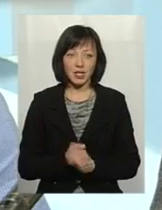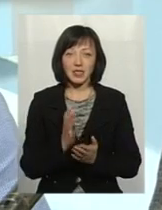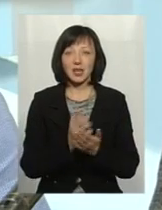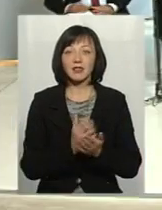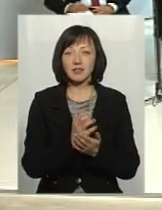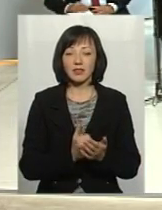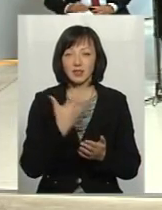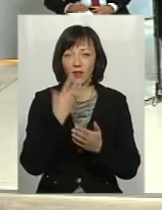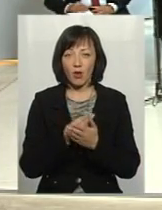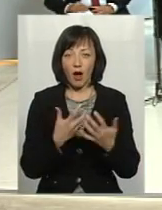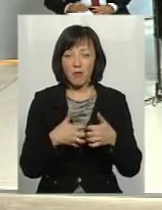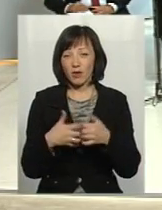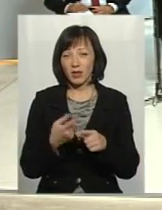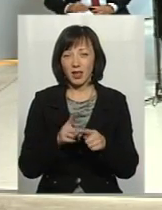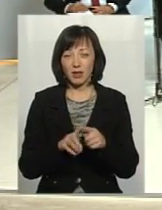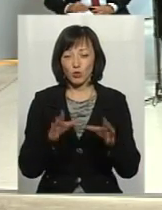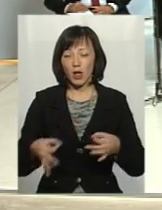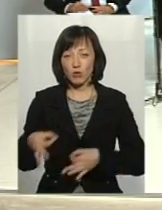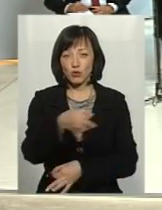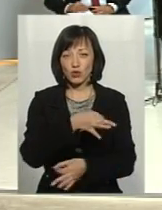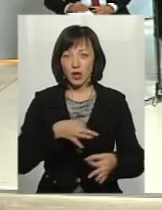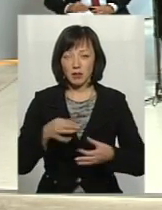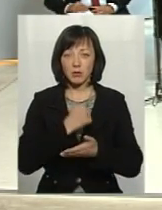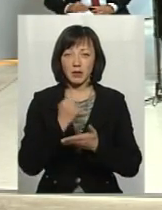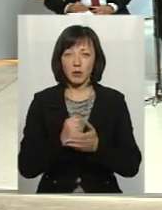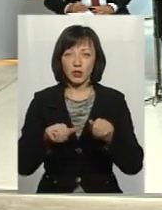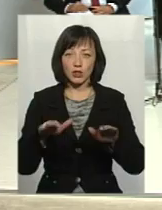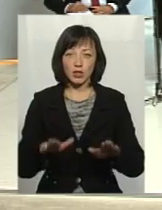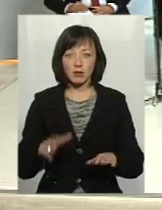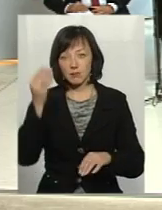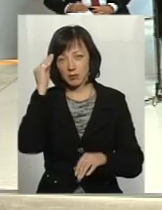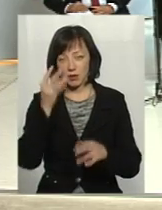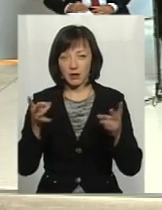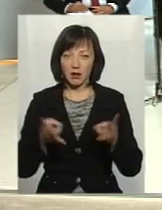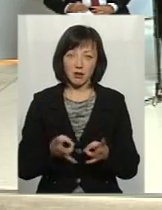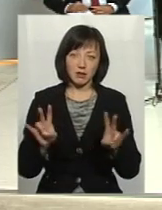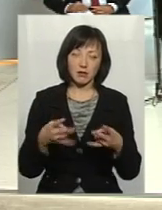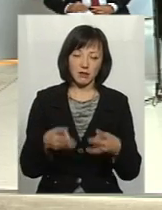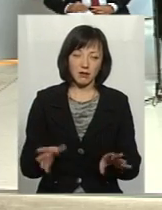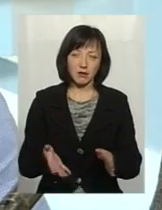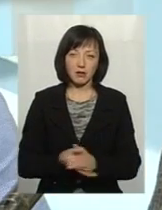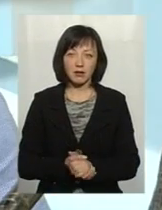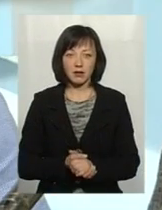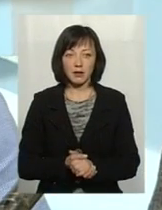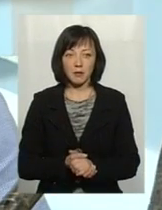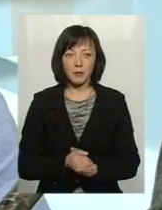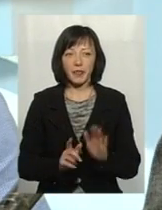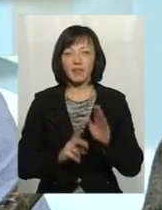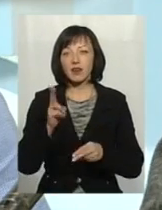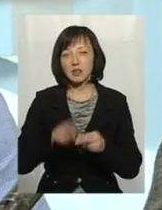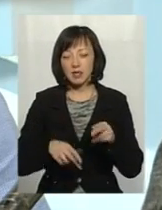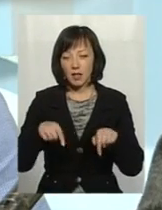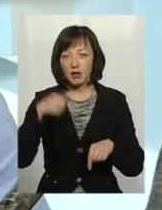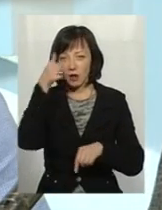зарезервувати своє оборудовання. Ну, це буде обсуждаться і прийматися решення оцелесообразності даних мероприятий, я думаю, і в кінці